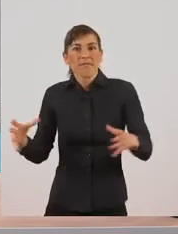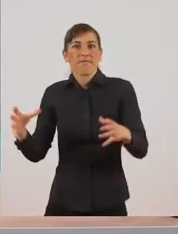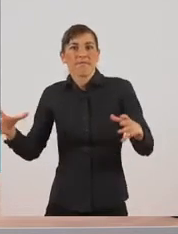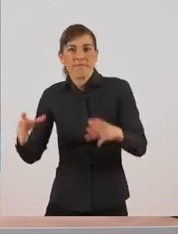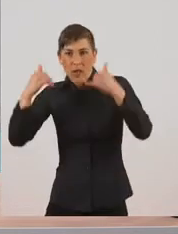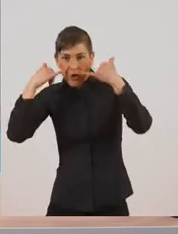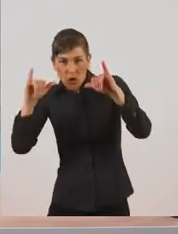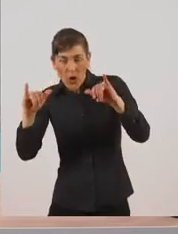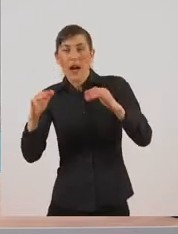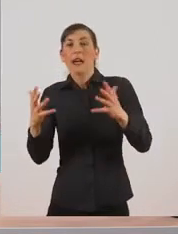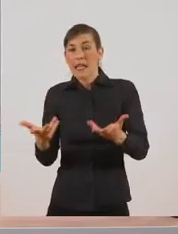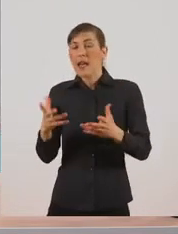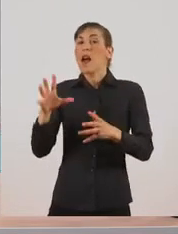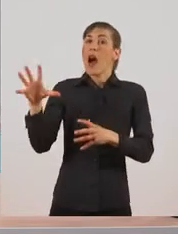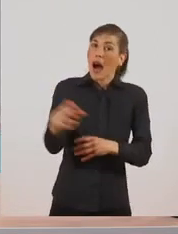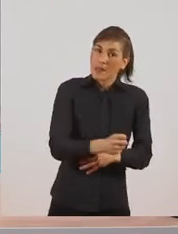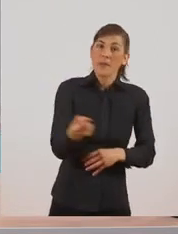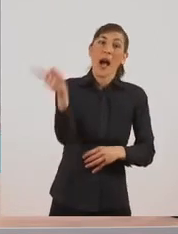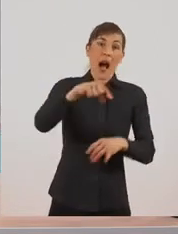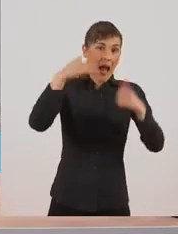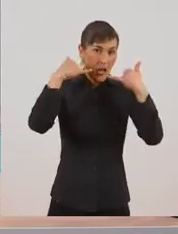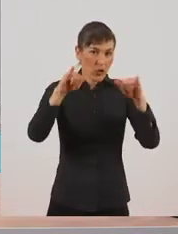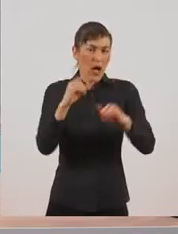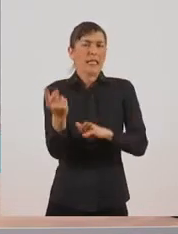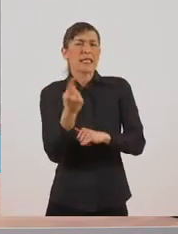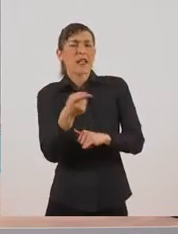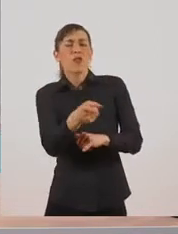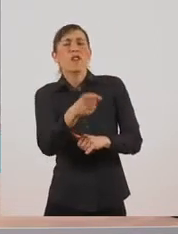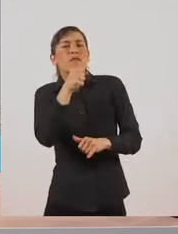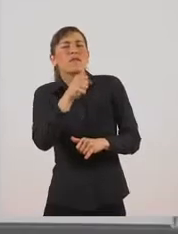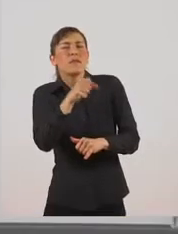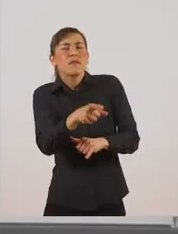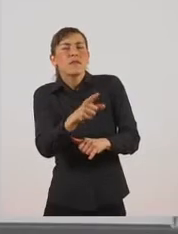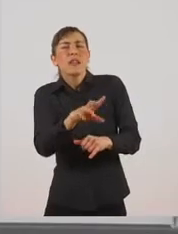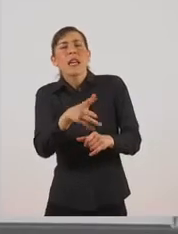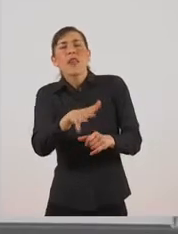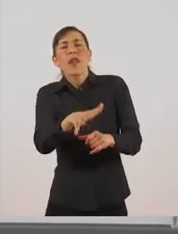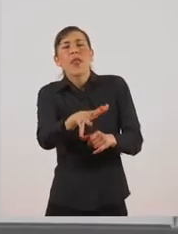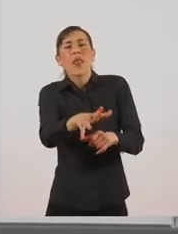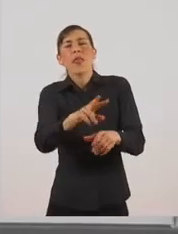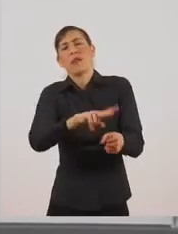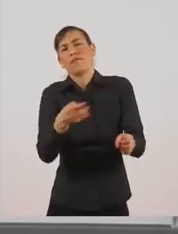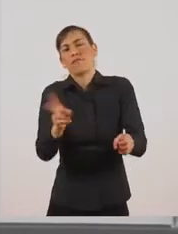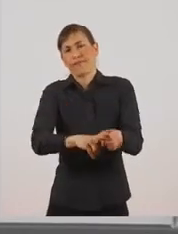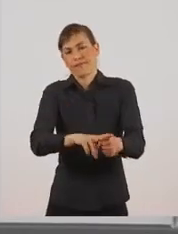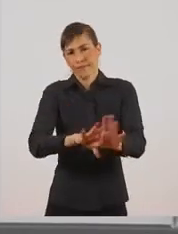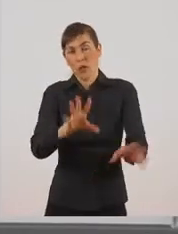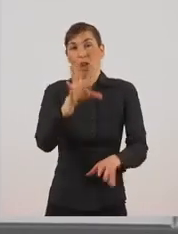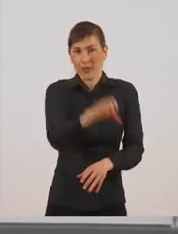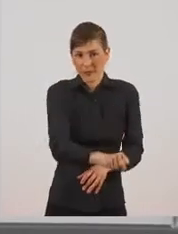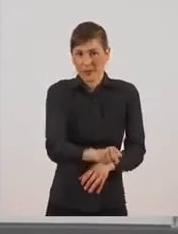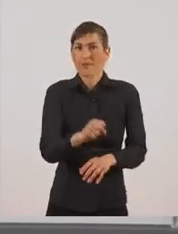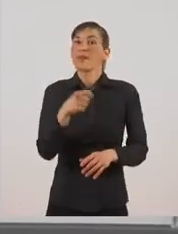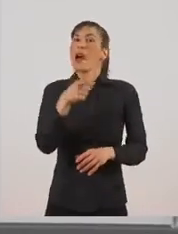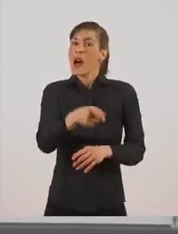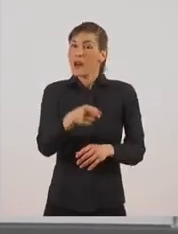άρρωστα. Όταν δεν βρίσκει τροφή πλησιάζει και επιτίθεται στα ζώα των κτηνοτρόφων και έτσι τον λύκο